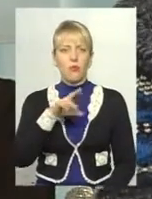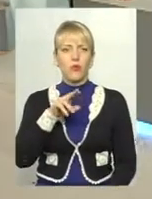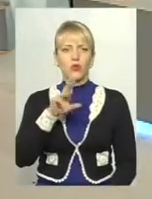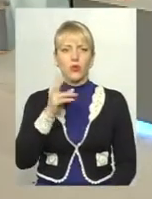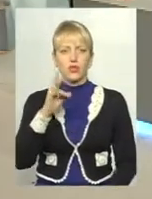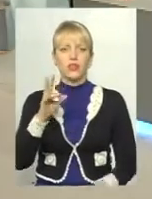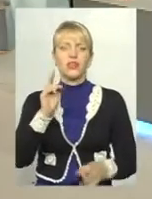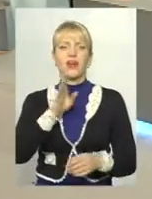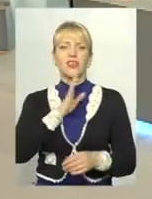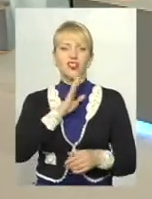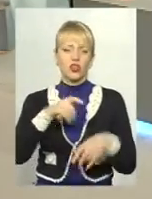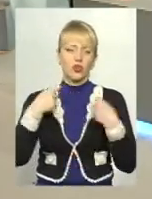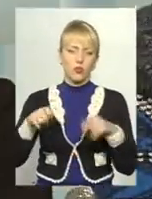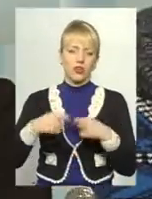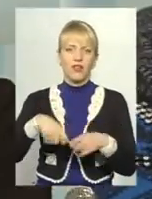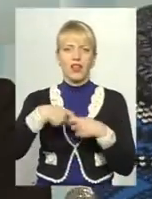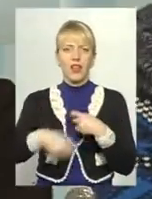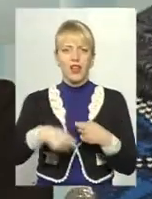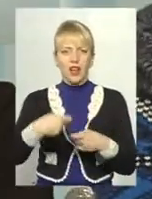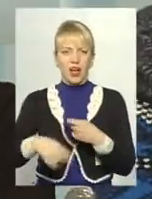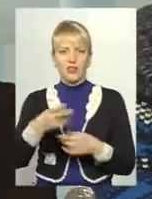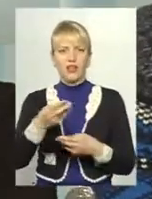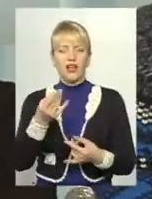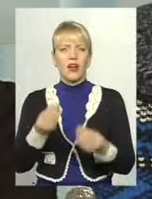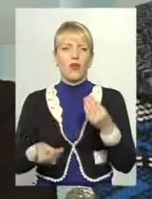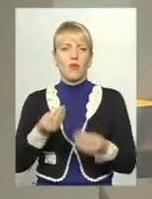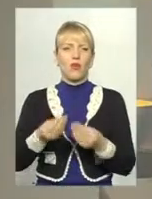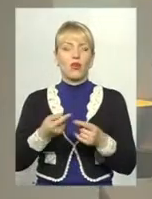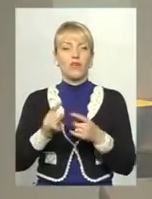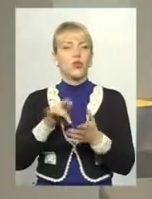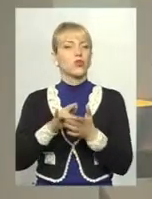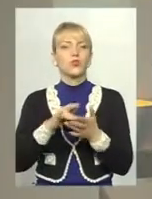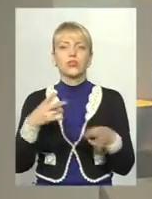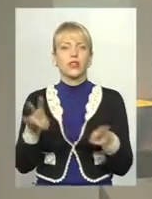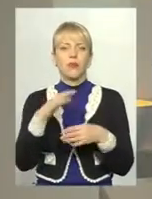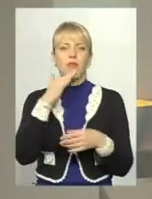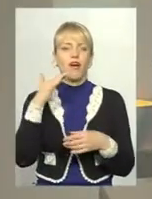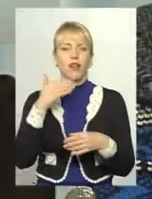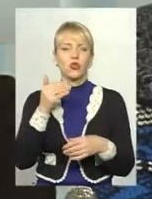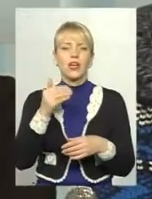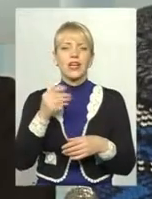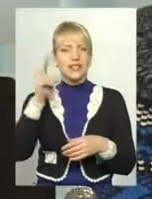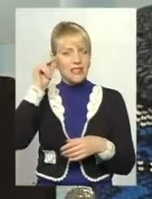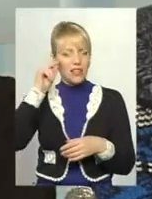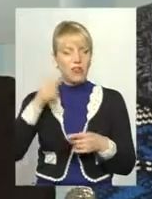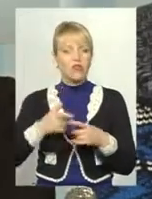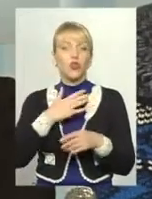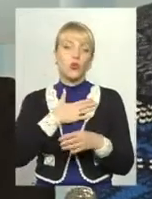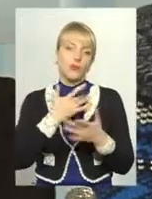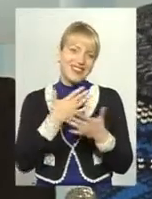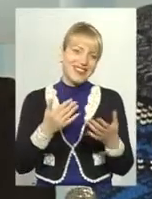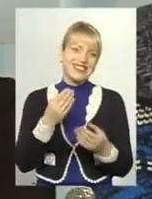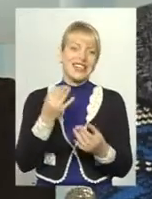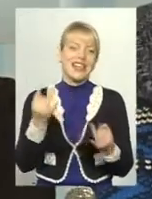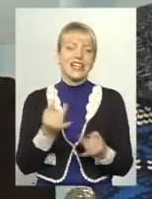жінок, карти проравали, там, ну, всякі комедні, ну, турист, ви знаєте, йому не треба там дуже називати тисячу цифр, вони люблять всякі такі історії, ну,